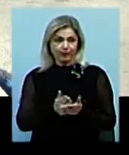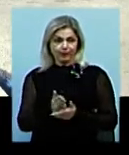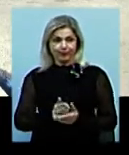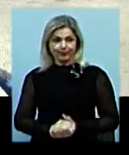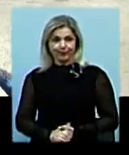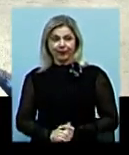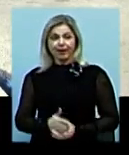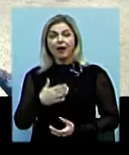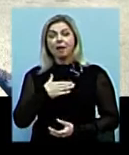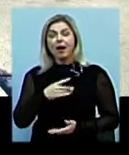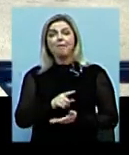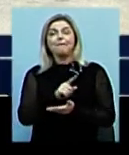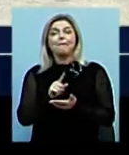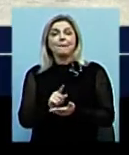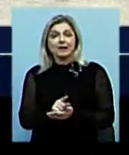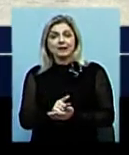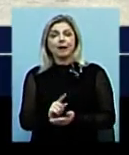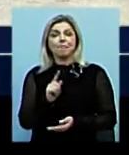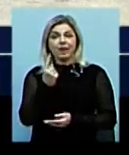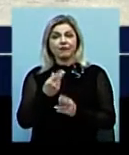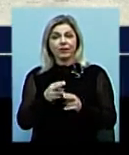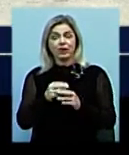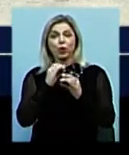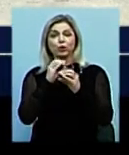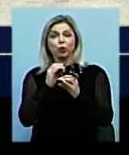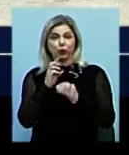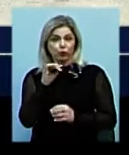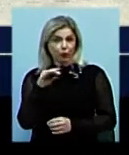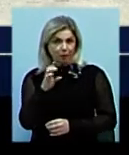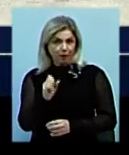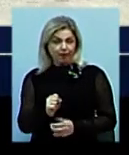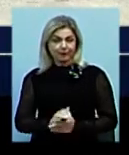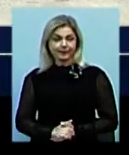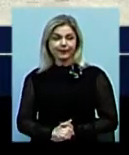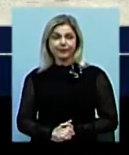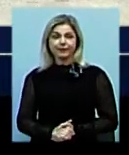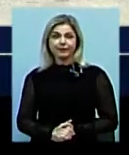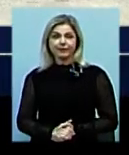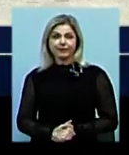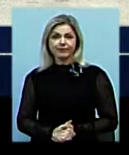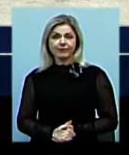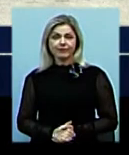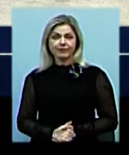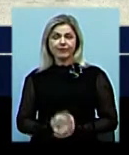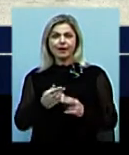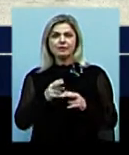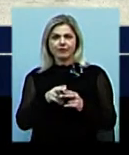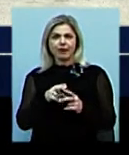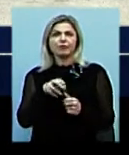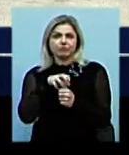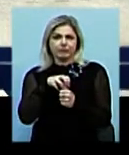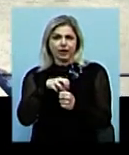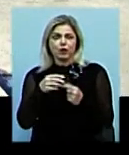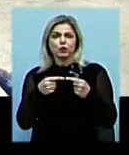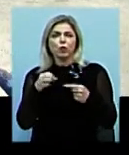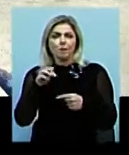місія – це труба, це найлідіруючий інструмент в